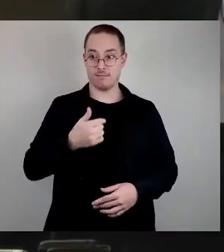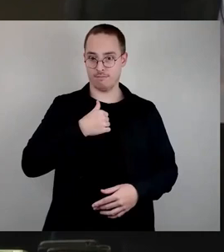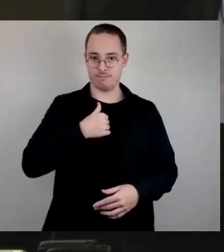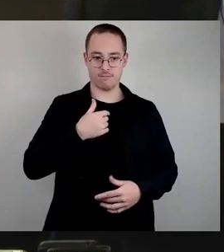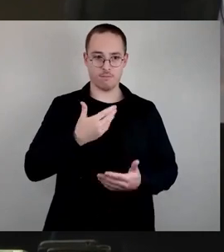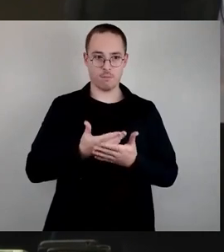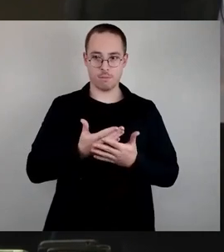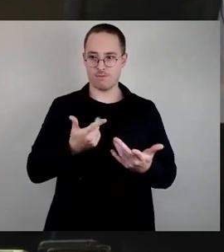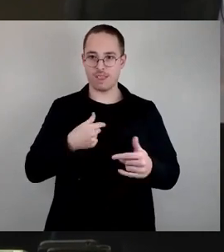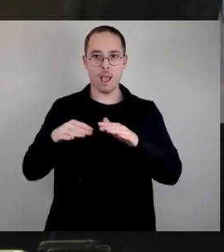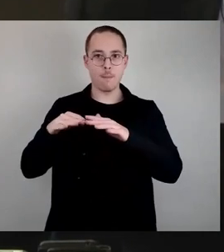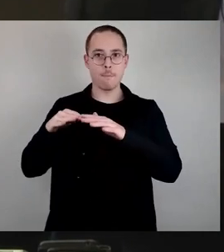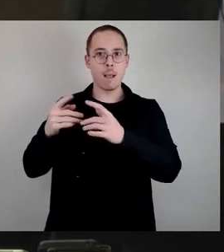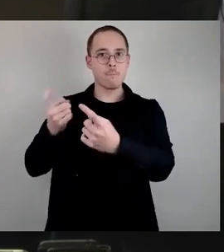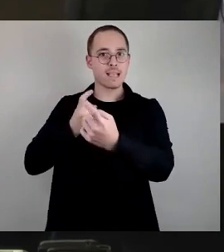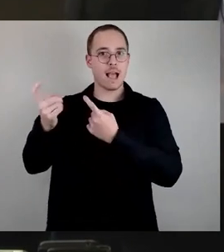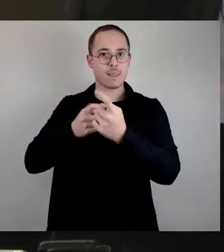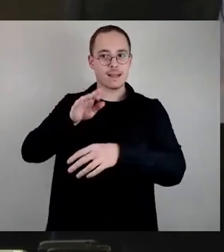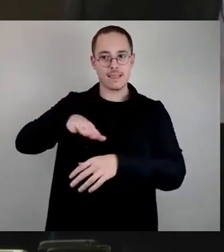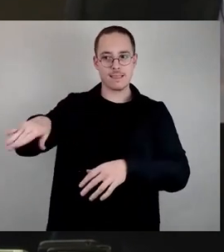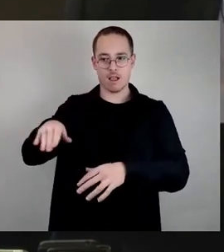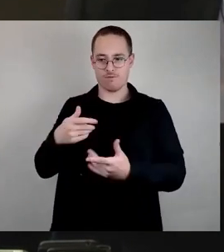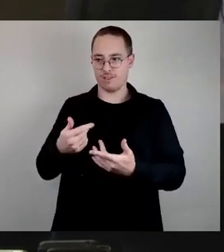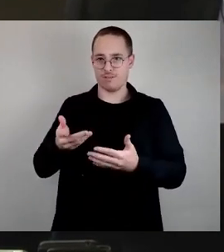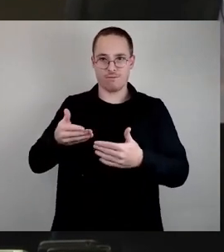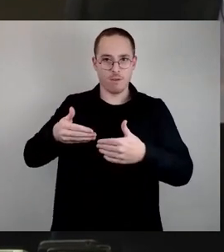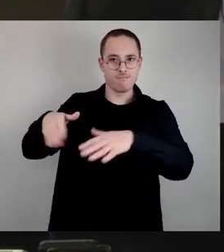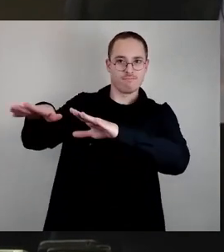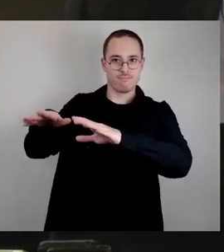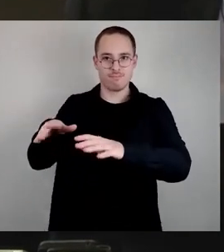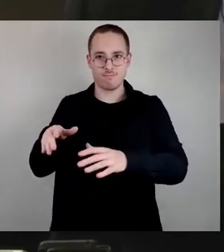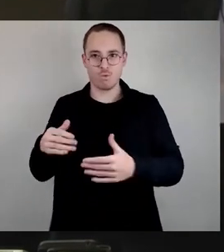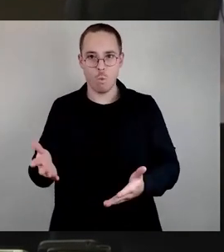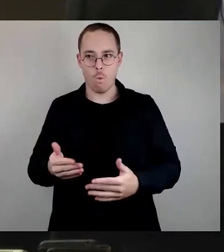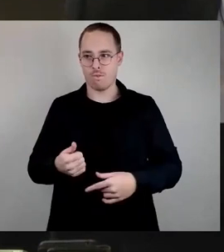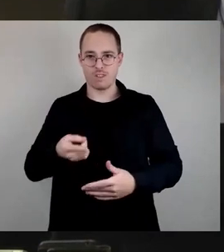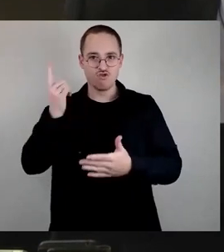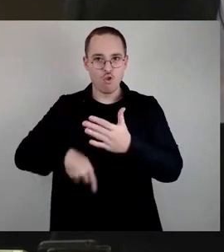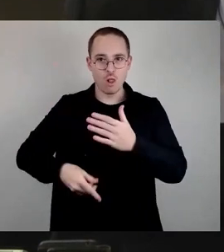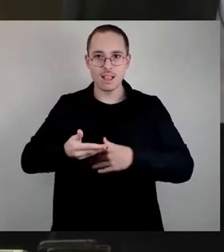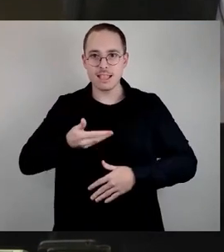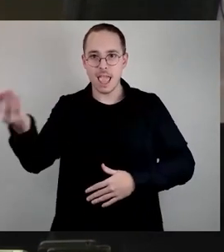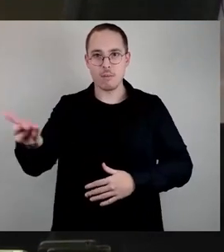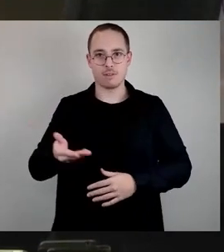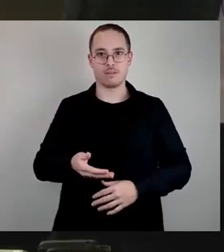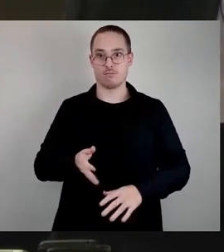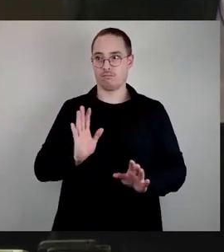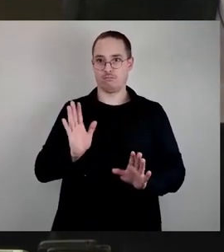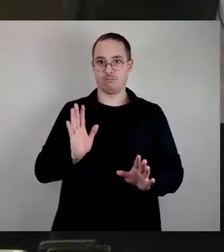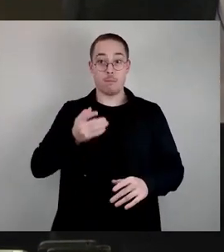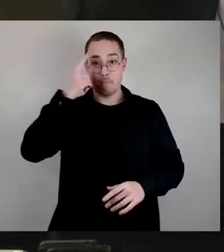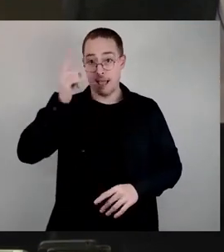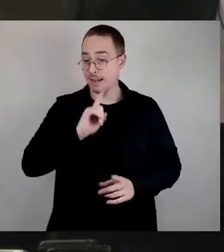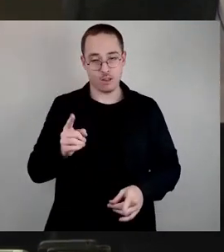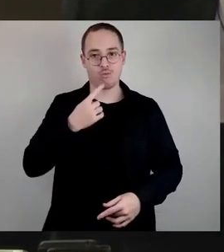Loch schieben möchte und dass ich denen die Schuld geben möchte, das habe ich weder gemeint noch gesagt. Ich habe ein Problem benannt und